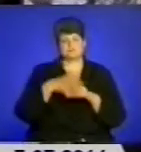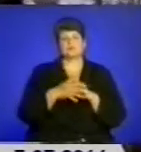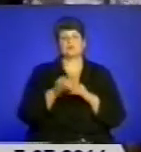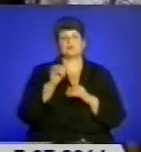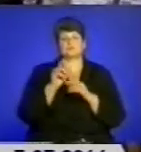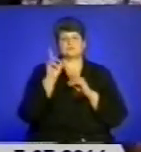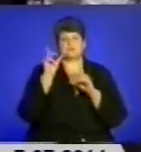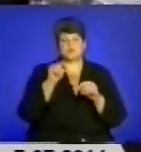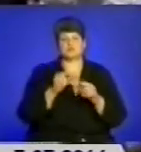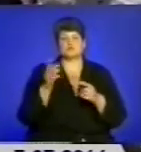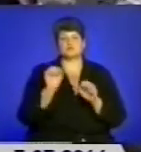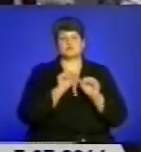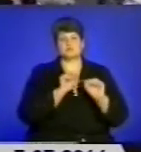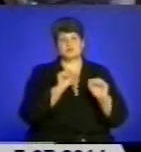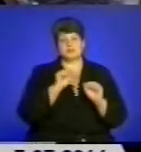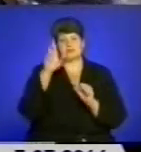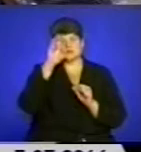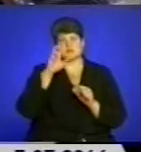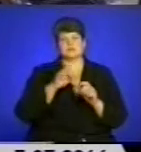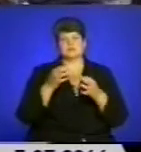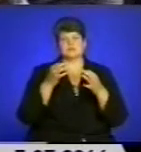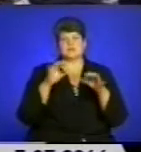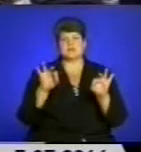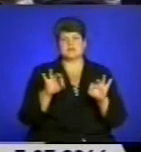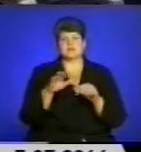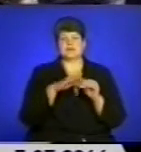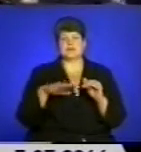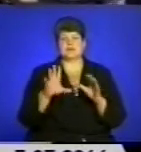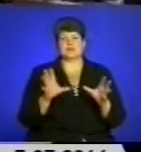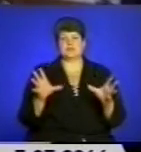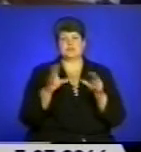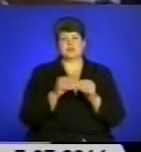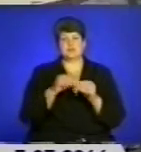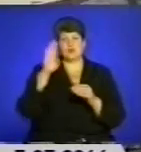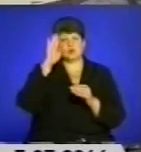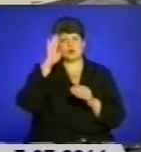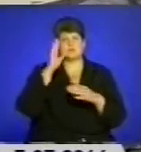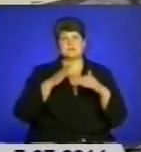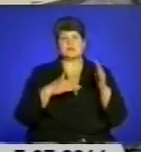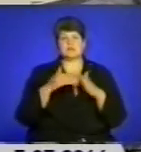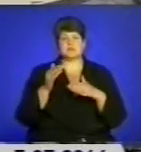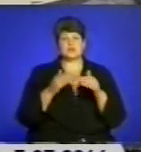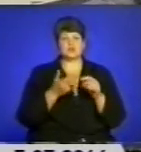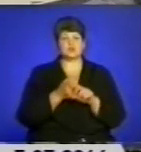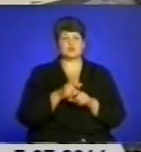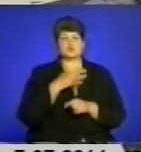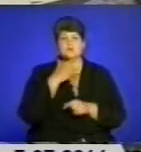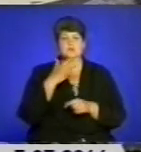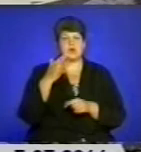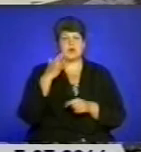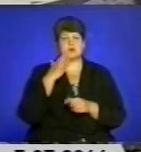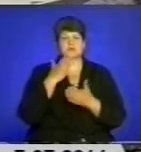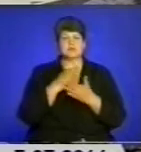Схід, аби боронити державну незалежність та територіальну цілісність. Хлопці, практично дуже багато є таких,